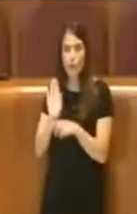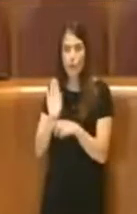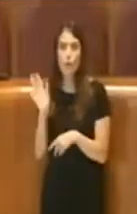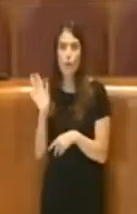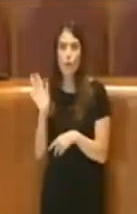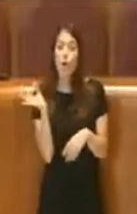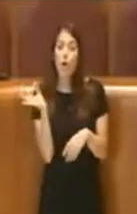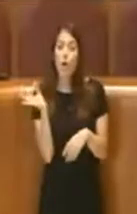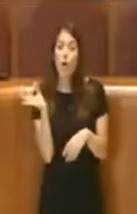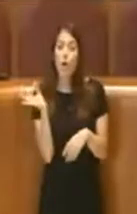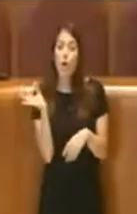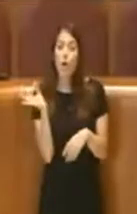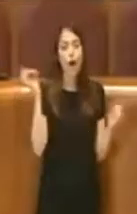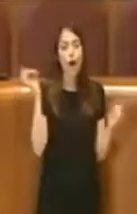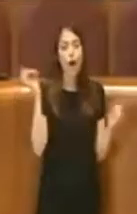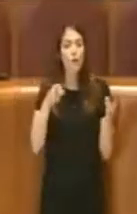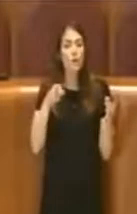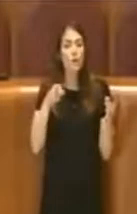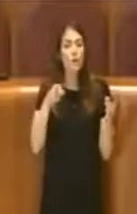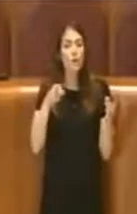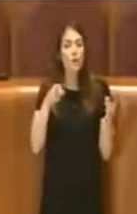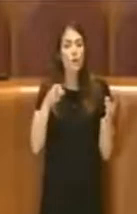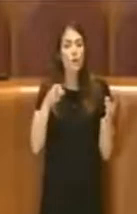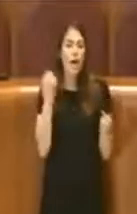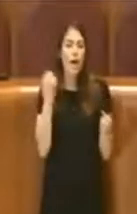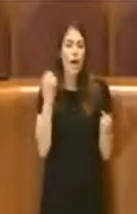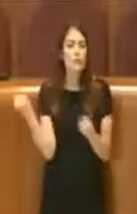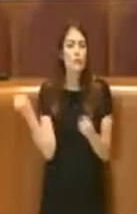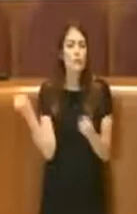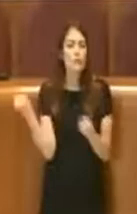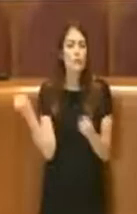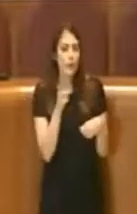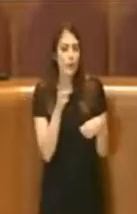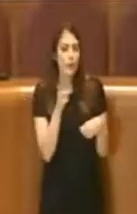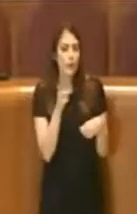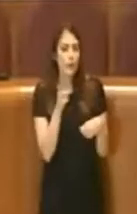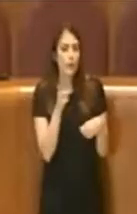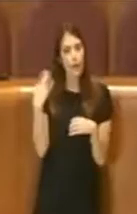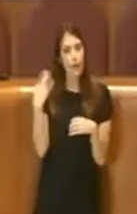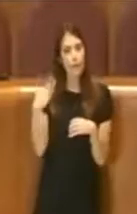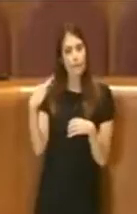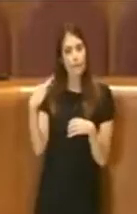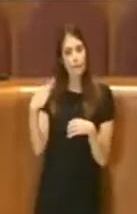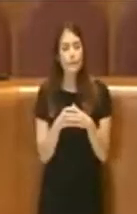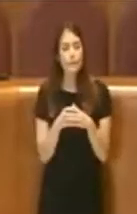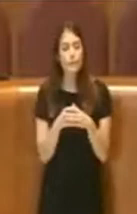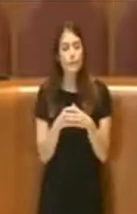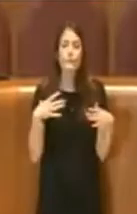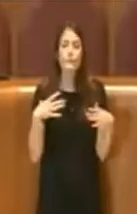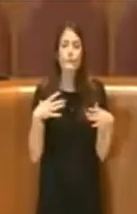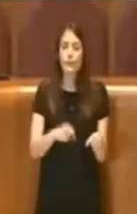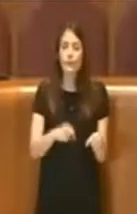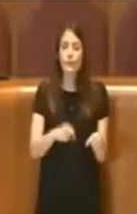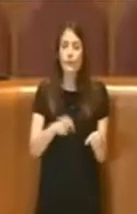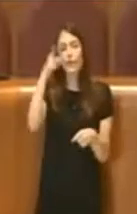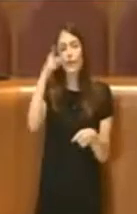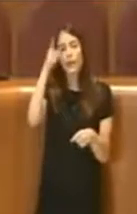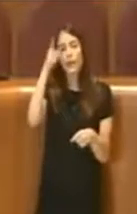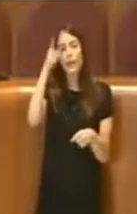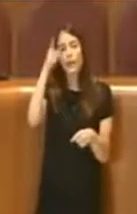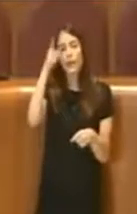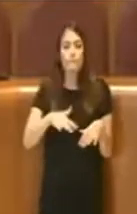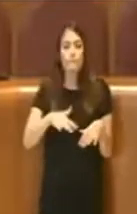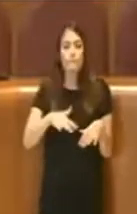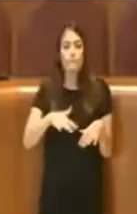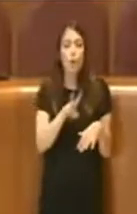attuando, in alcuni casi, efficaci azioni di tipo militare. L'occupazione tedesca durò per